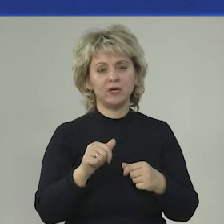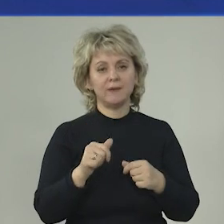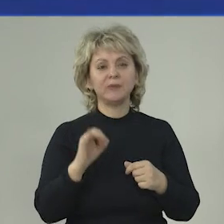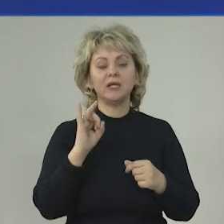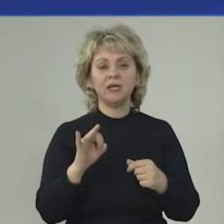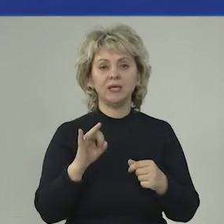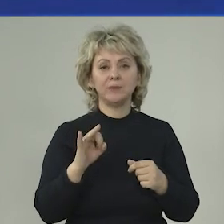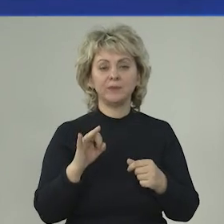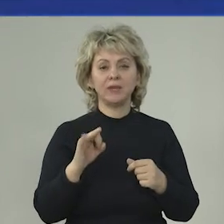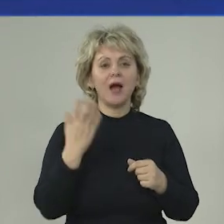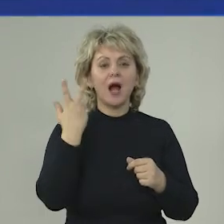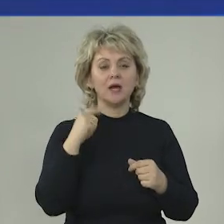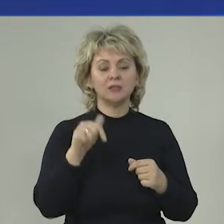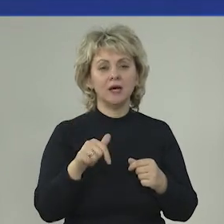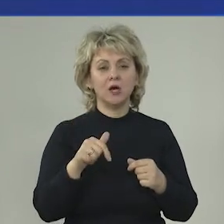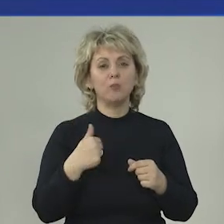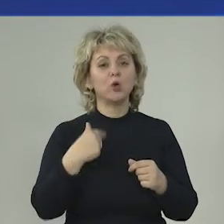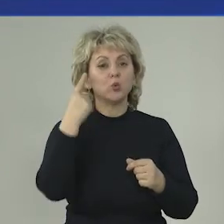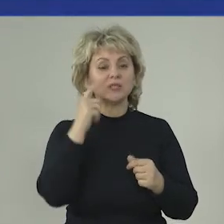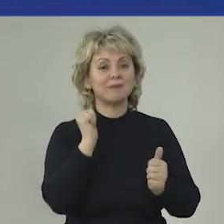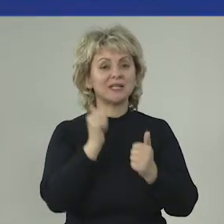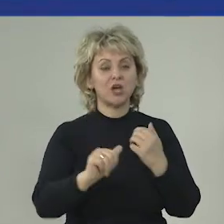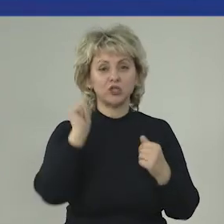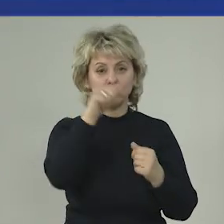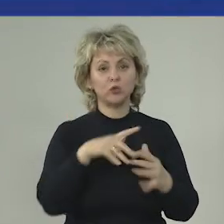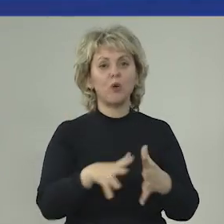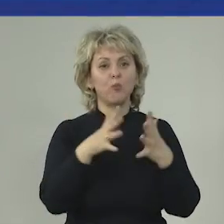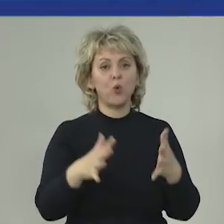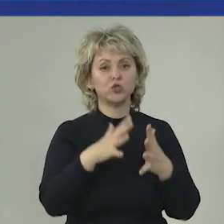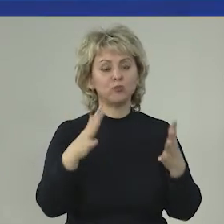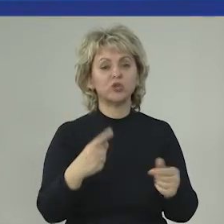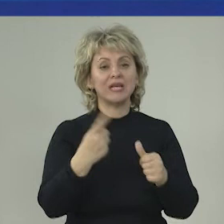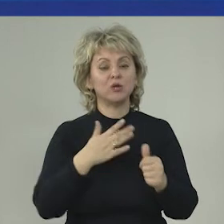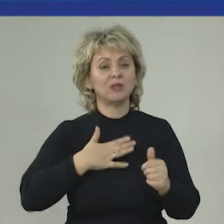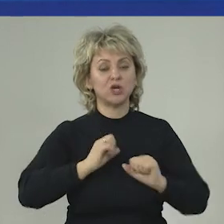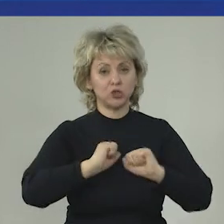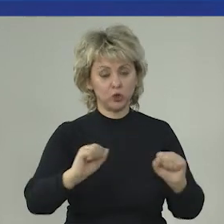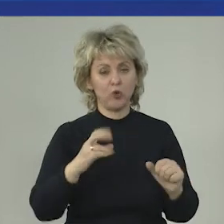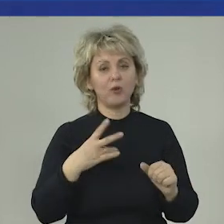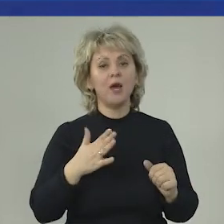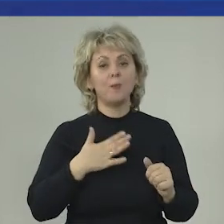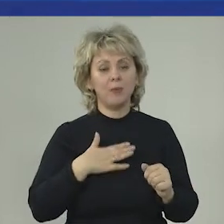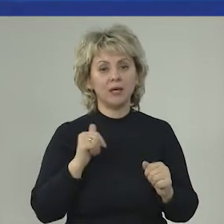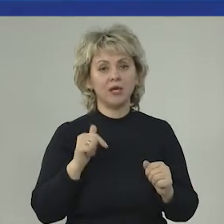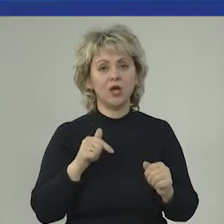И когда мы узнаем с каждым годом все больше имен наших героев, значит, мы